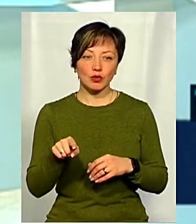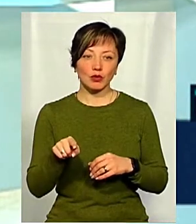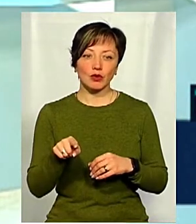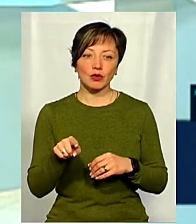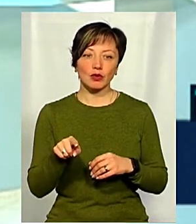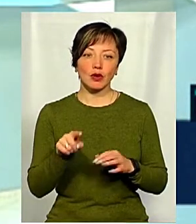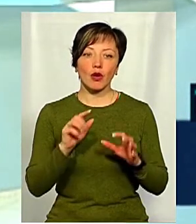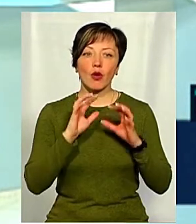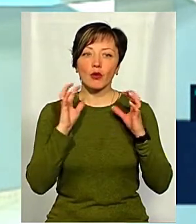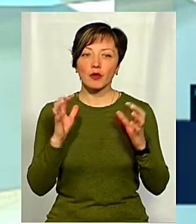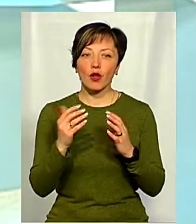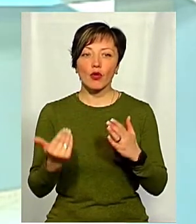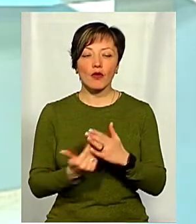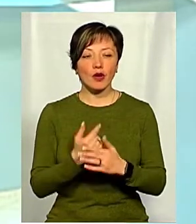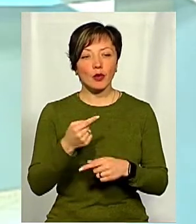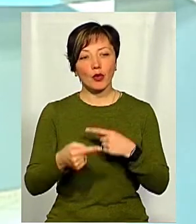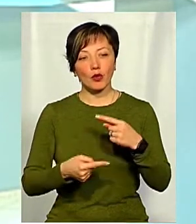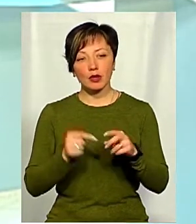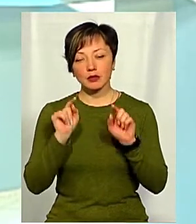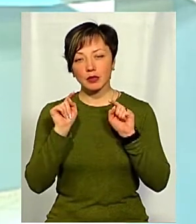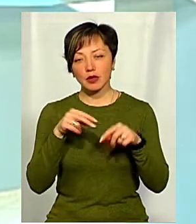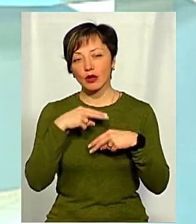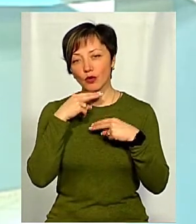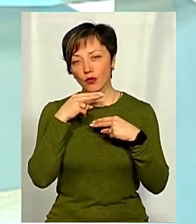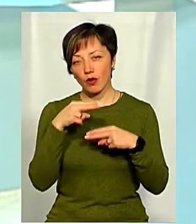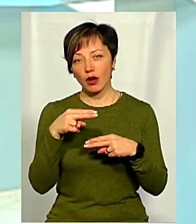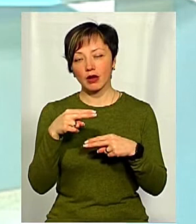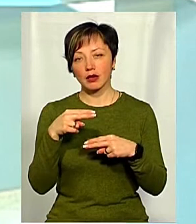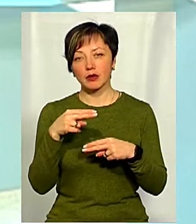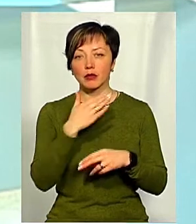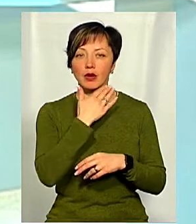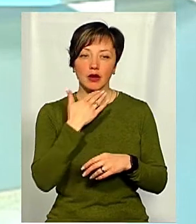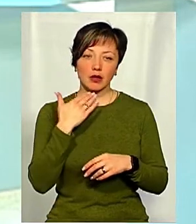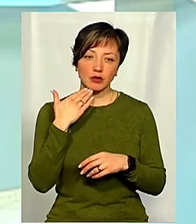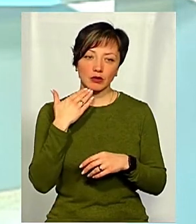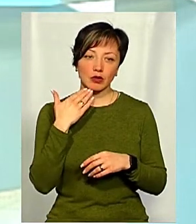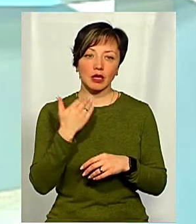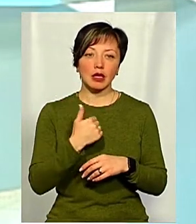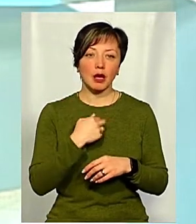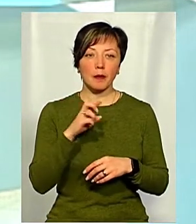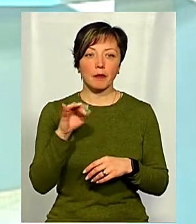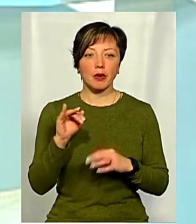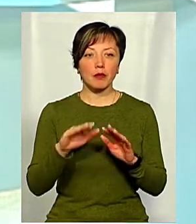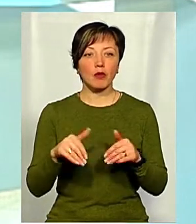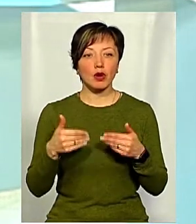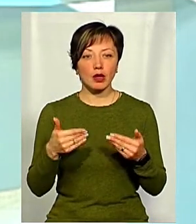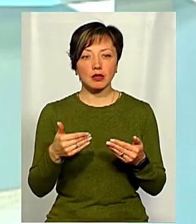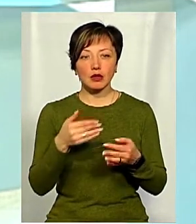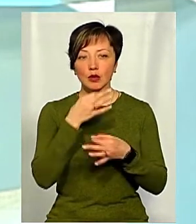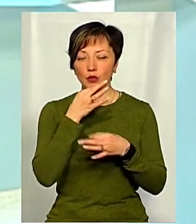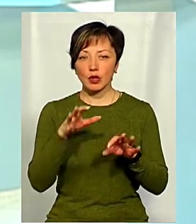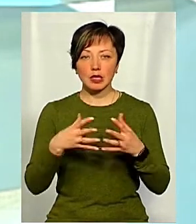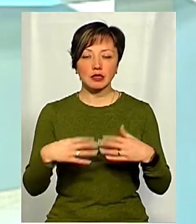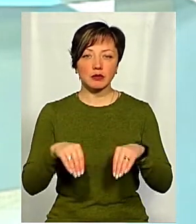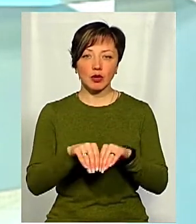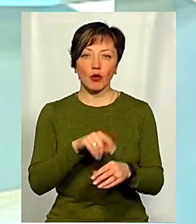будуть опікуватись новим поколінням, приділяли досить багато уваги. Однозначно, я би порадила будь-якій